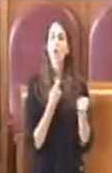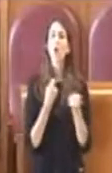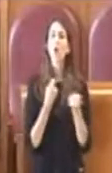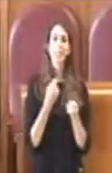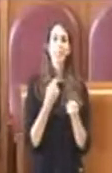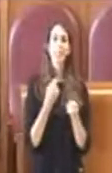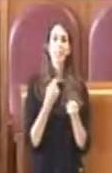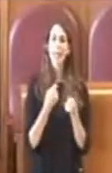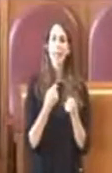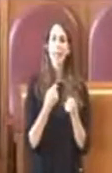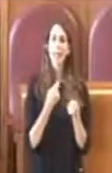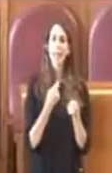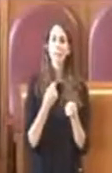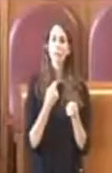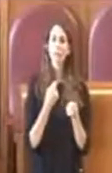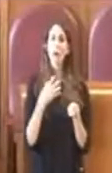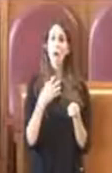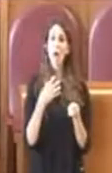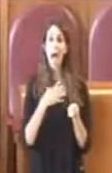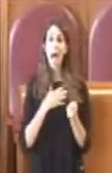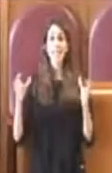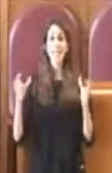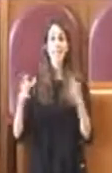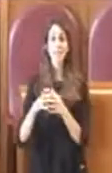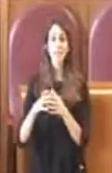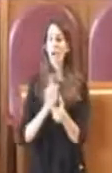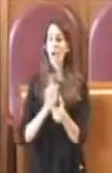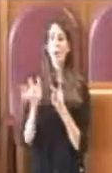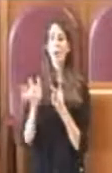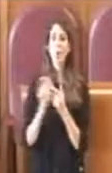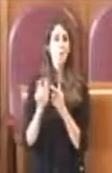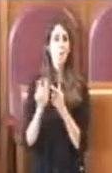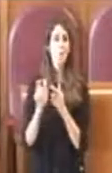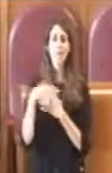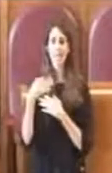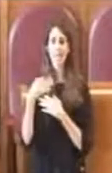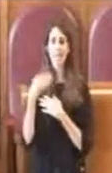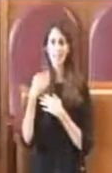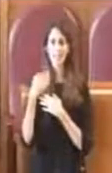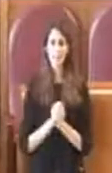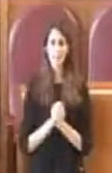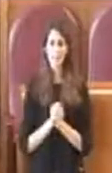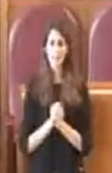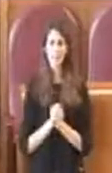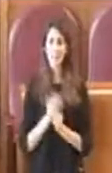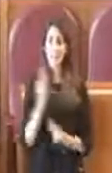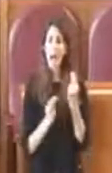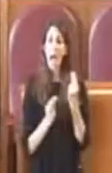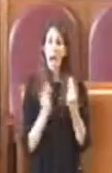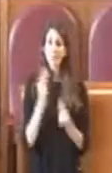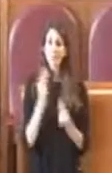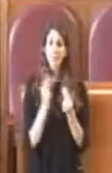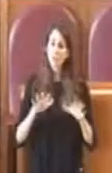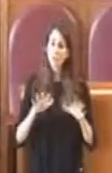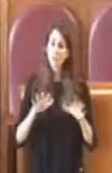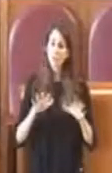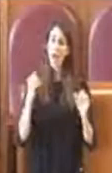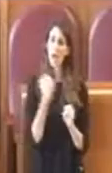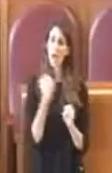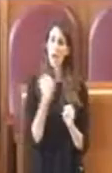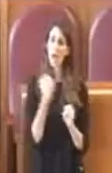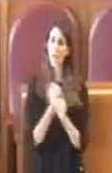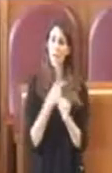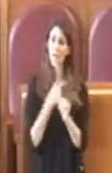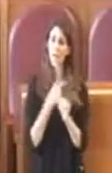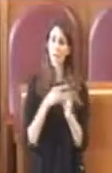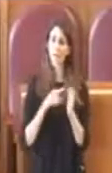continua interlocuzione con l'assessorato, per cui noi ci asterremo perché l'amministrazione sta lavorando in questo senso,